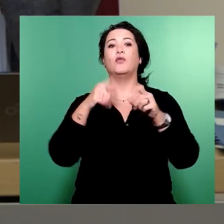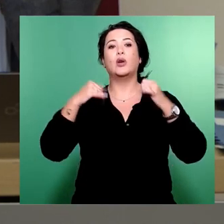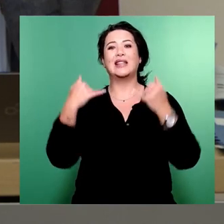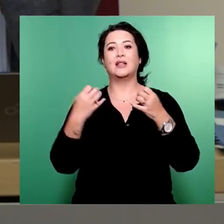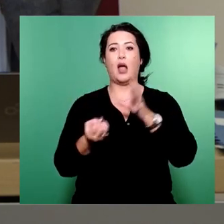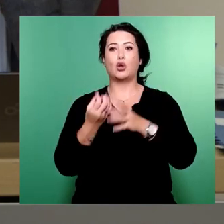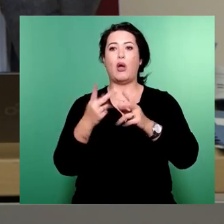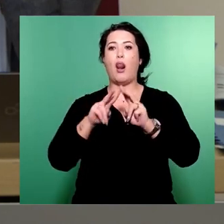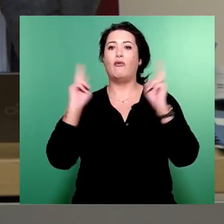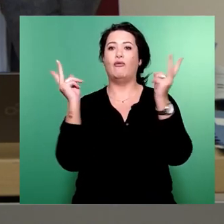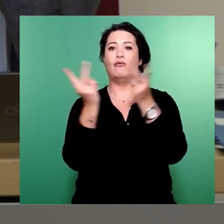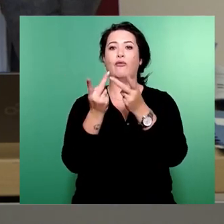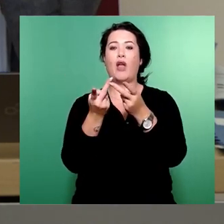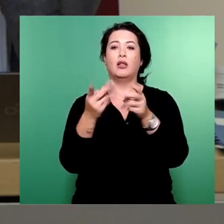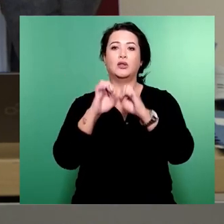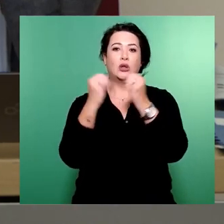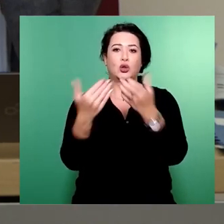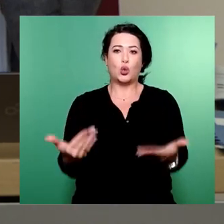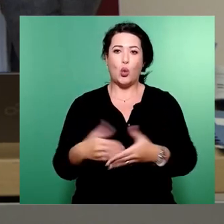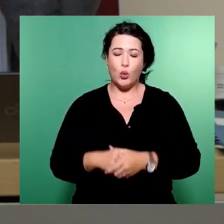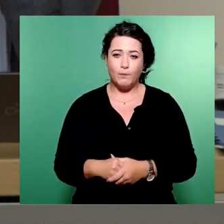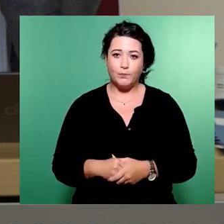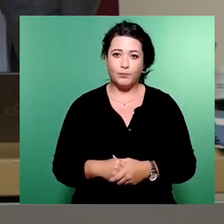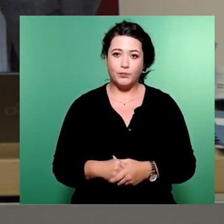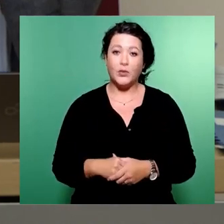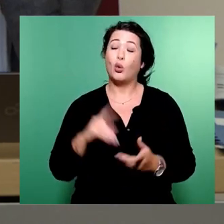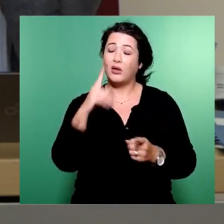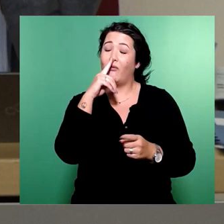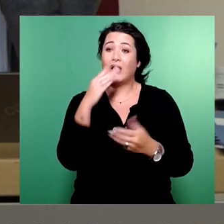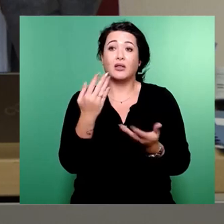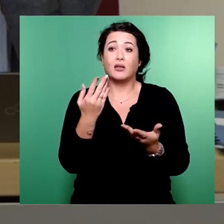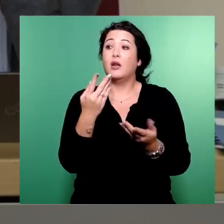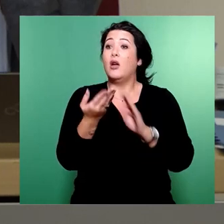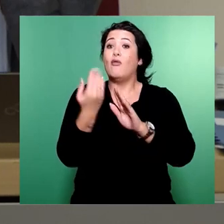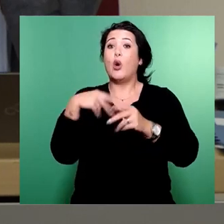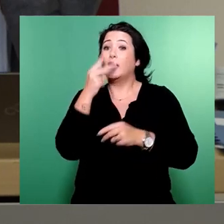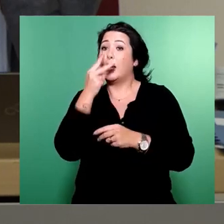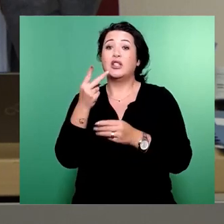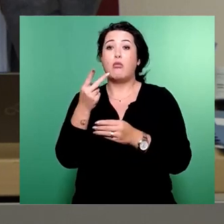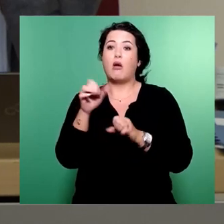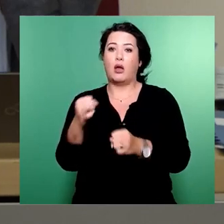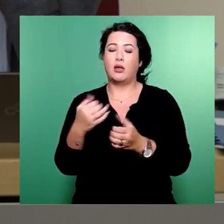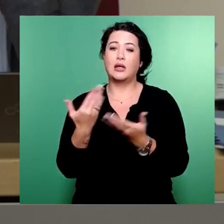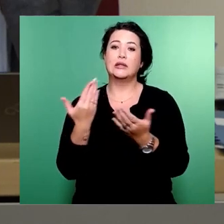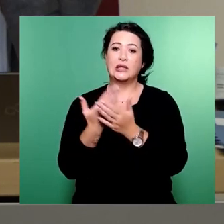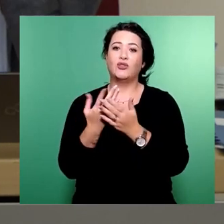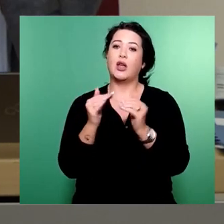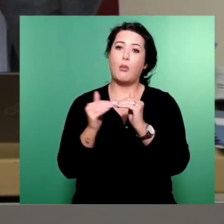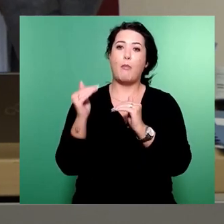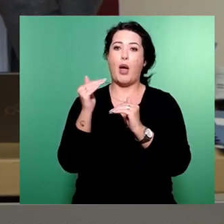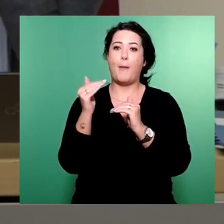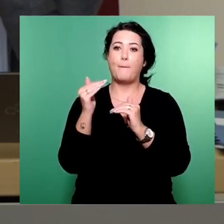erfordern und das eben nicht vorhersehbar war und sich dann eben auf die